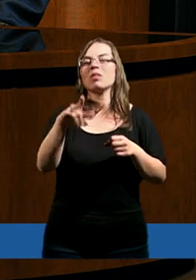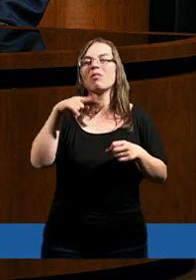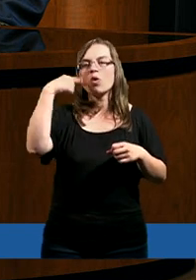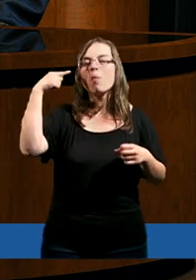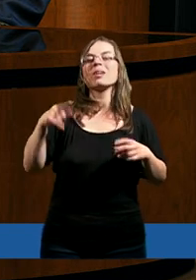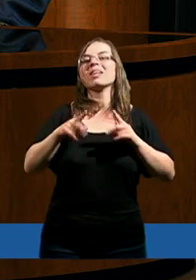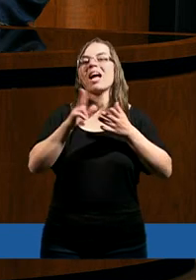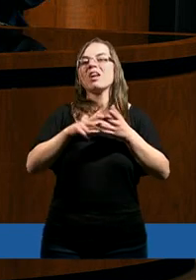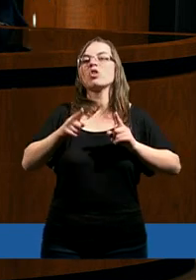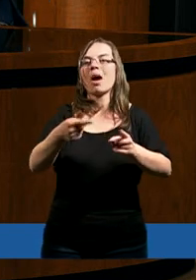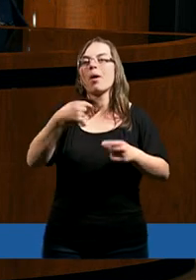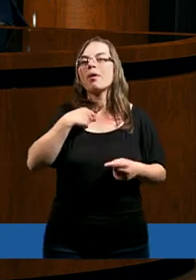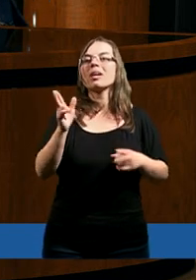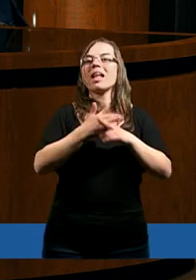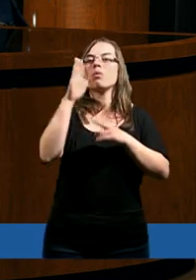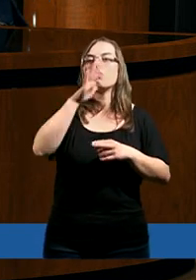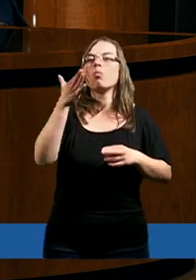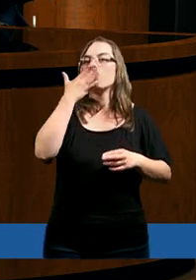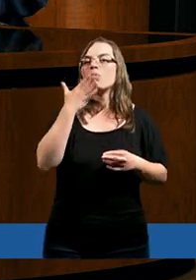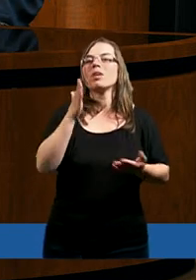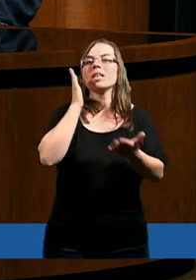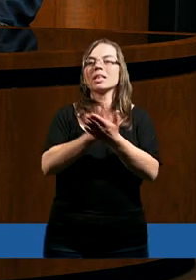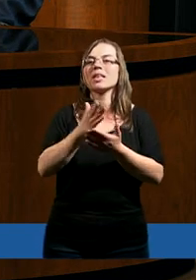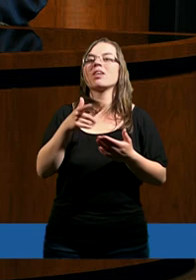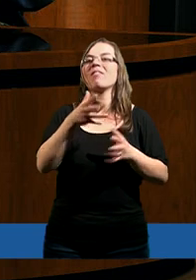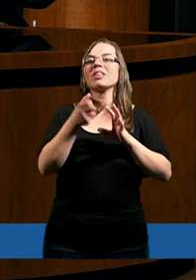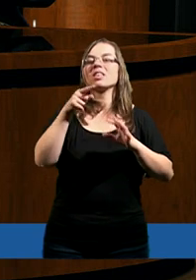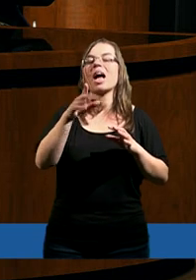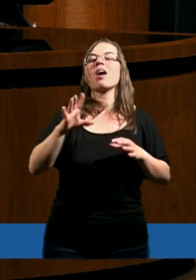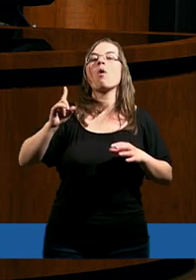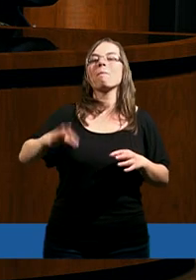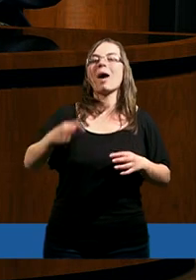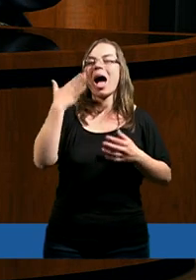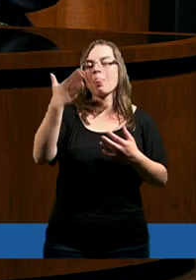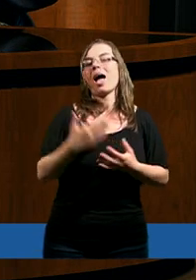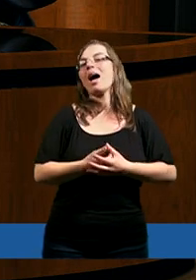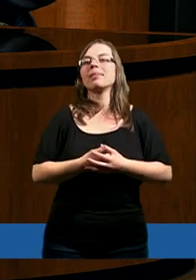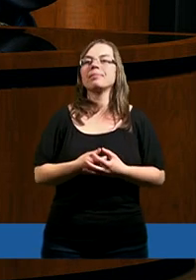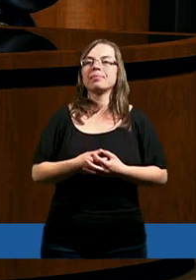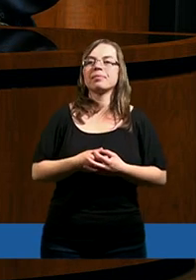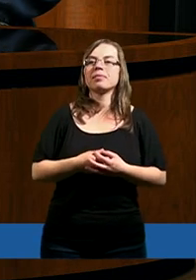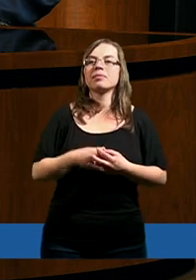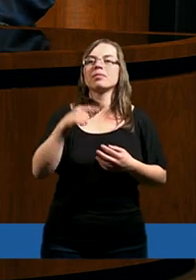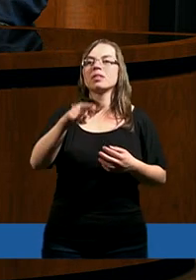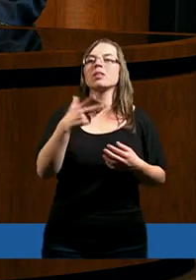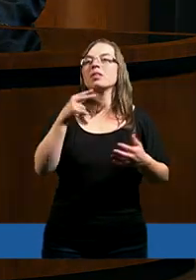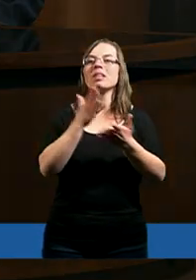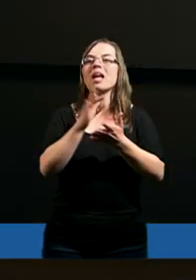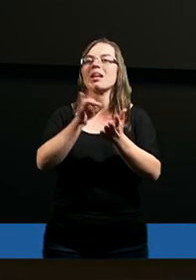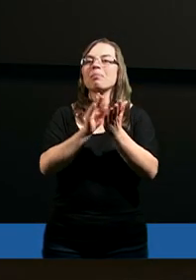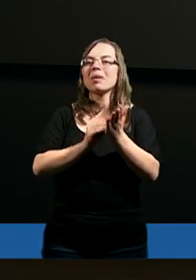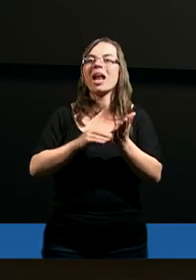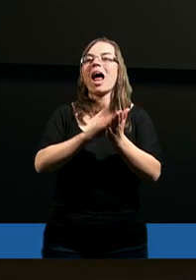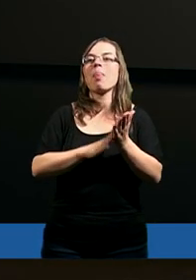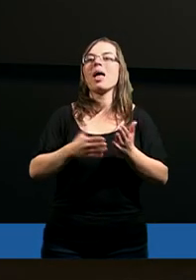bardzo mi na wyobraźnię zadziałały, kiedy Bóg mówi tylko lgnijcie do swojego Pana. A więc nie tylko